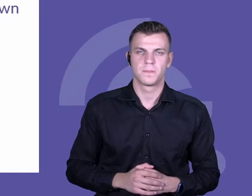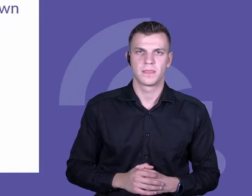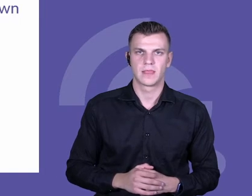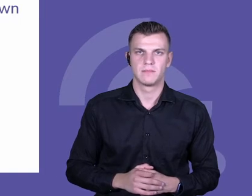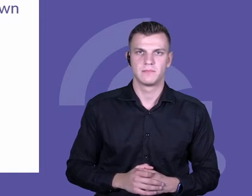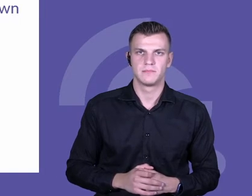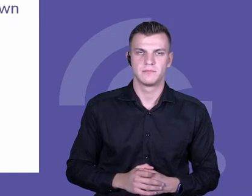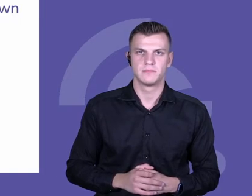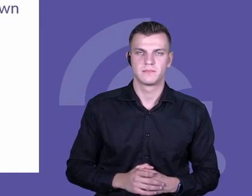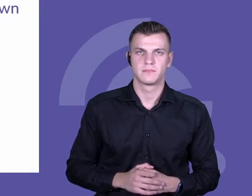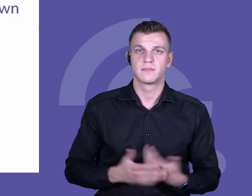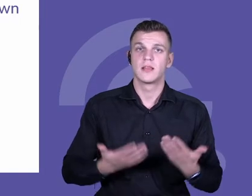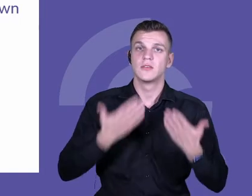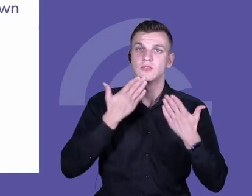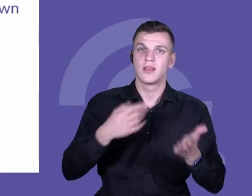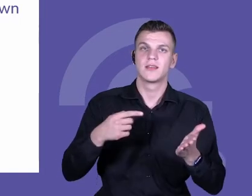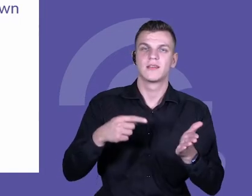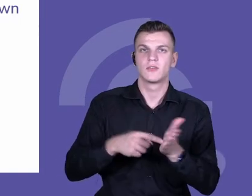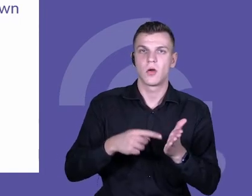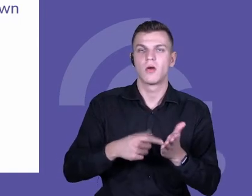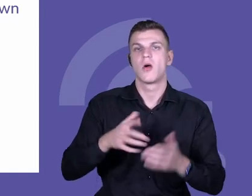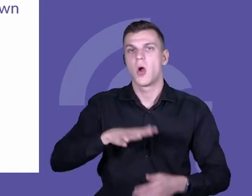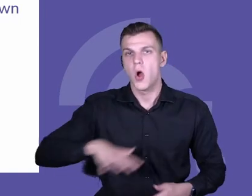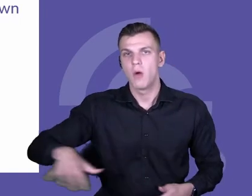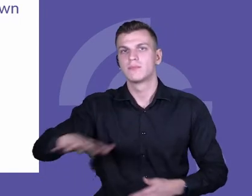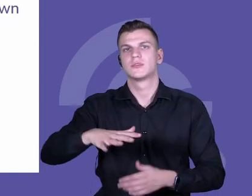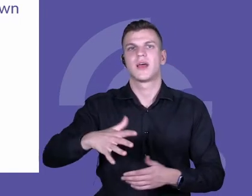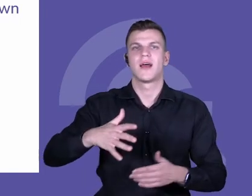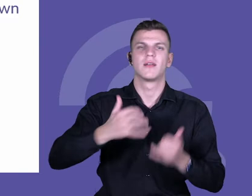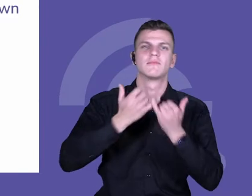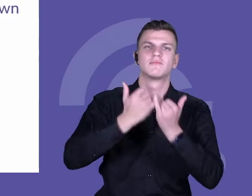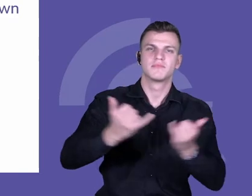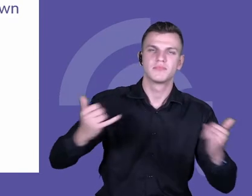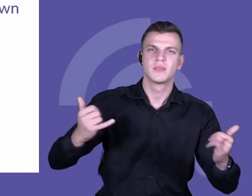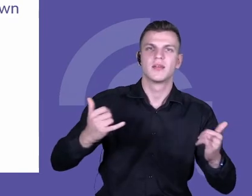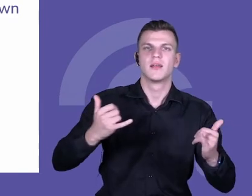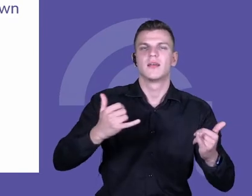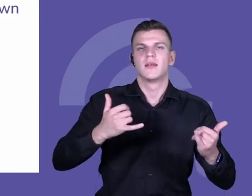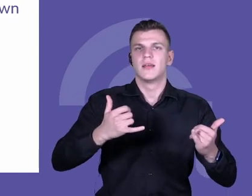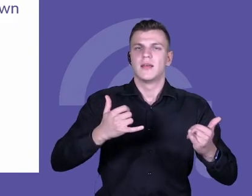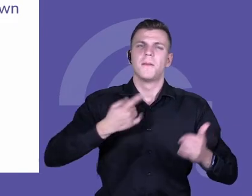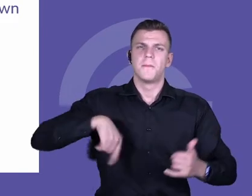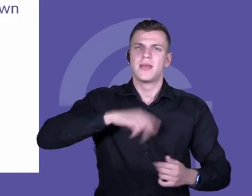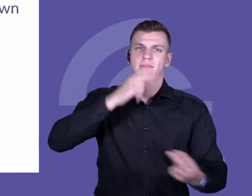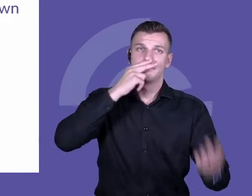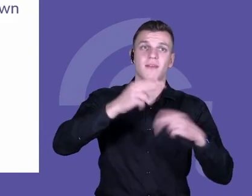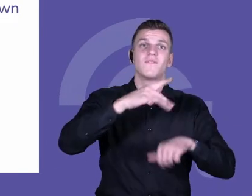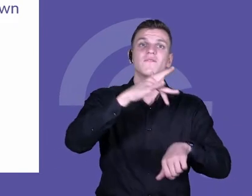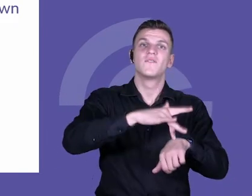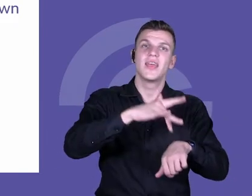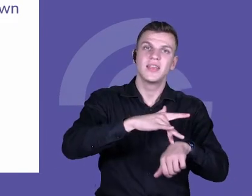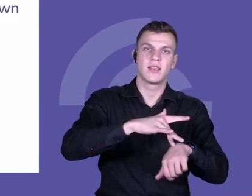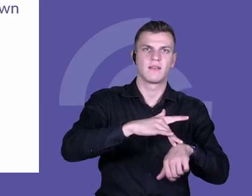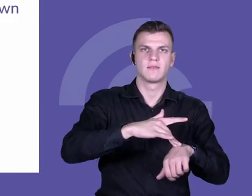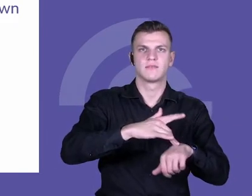kraju, czy obszaru regionu, ale wszystkie regiony, gdzie widzimy wysokie wyniki uczniów,